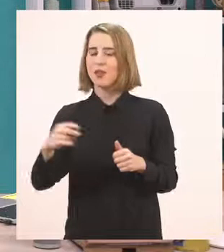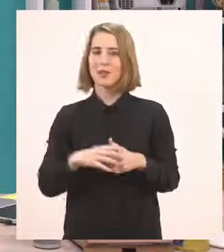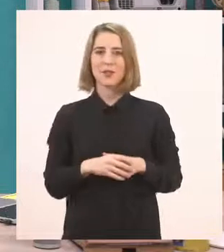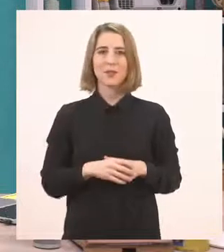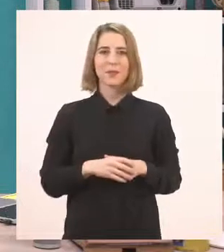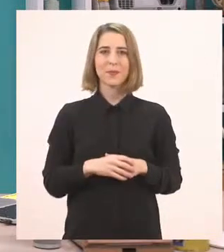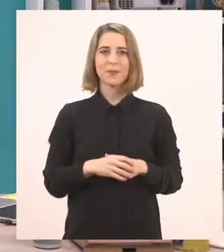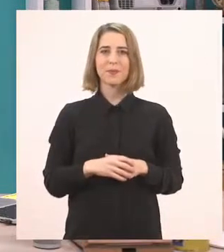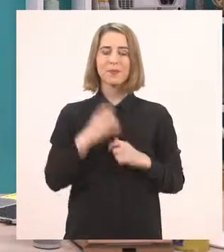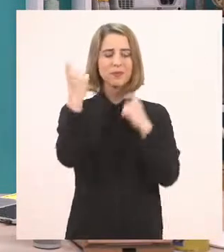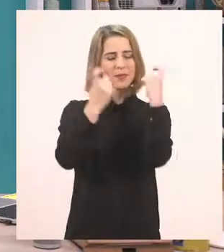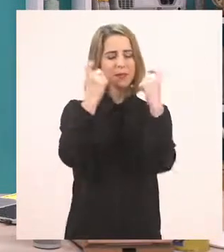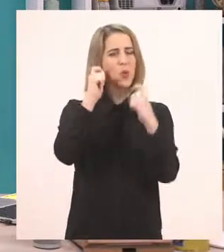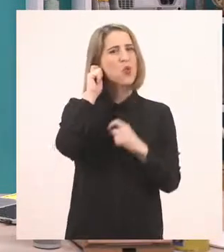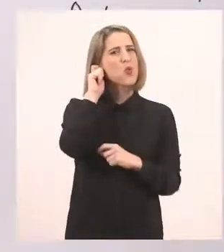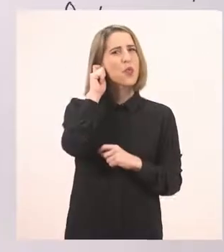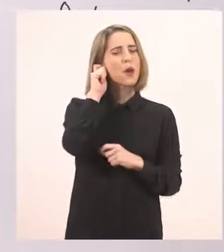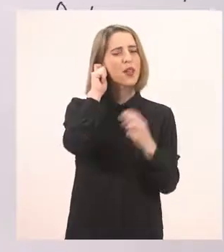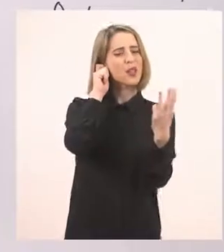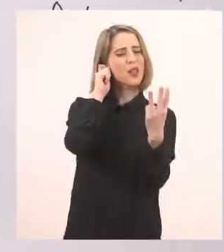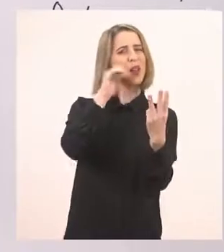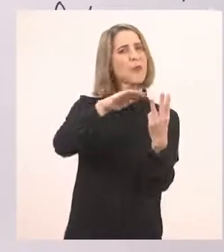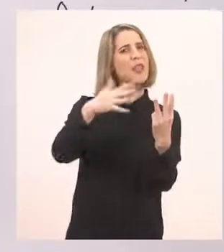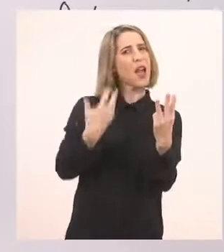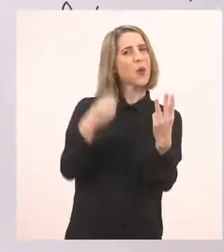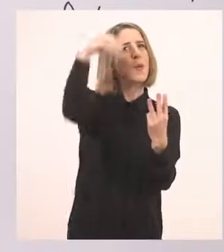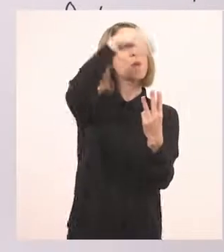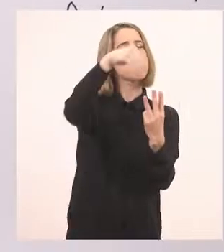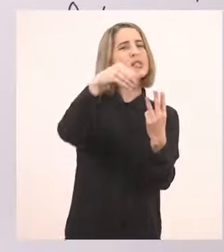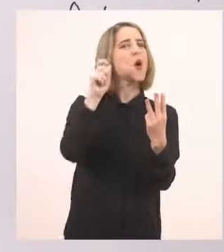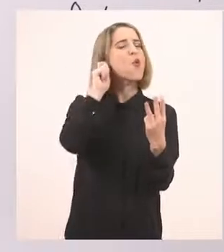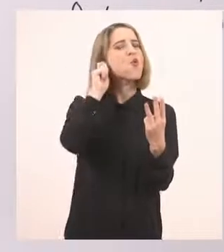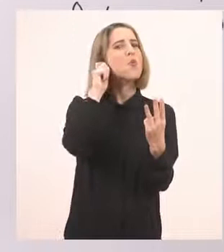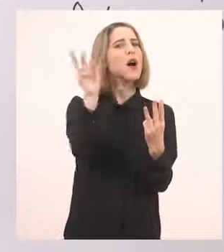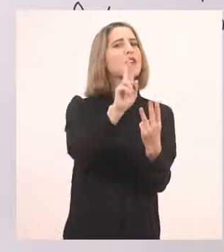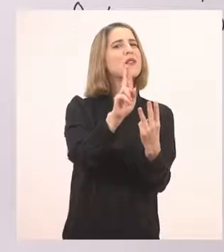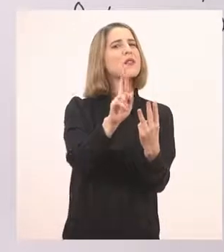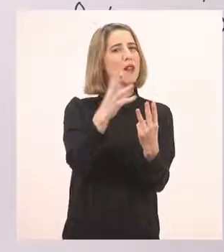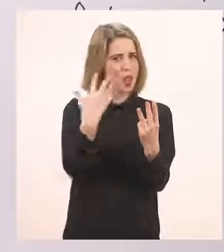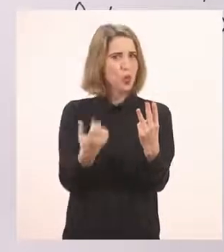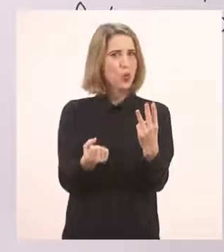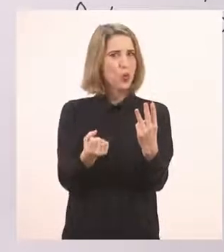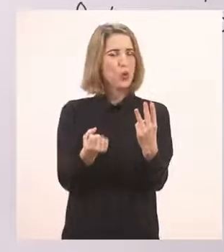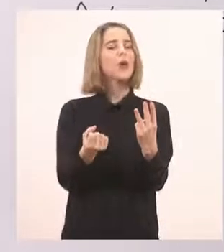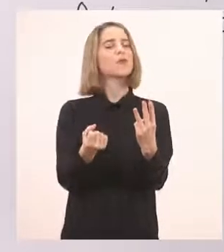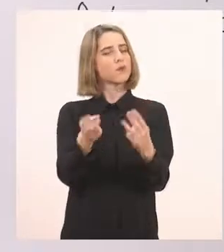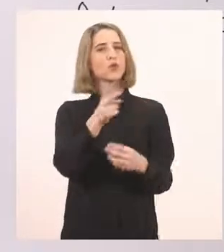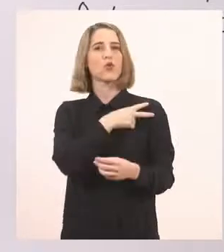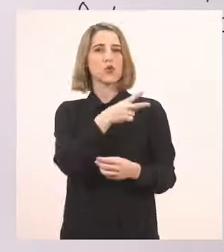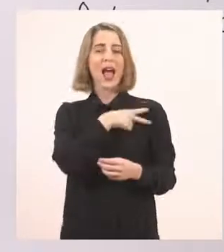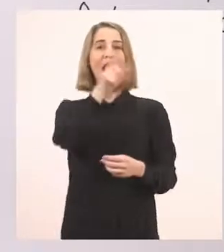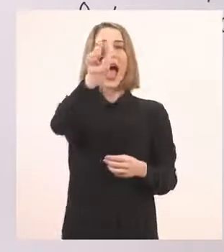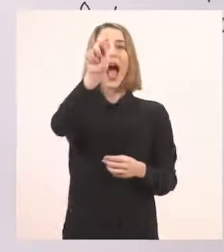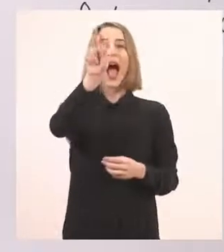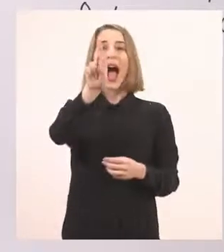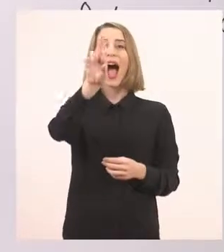Για σκεφτείτε τα παιδιά μήπως τα ονόματά τους έχουν μέσα το γραμματάκι ρ. Και σκεφτείτε! Ο Άρης. Πολύ ωραία!